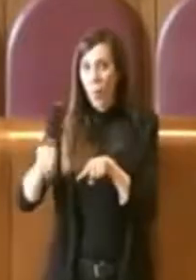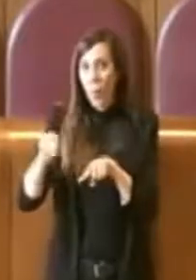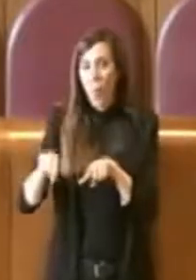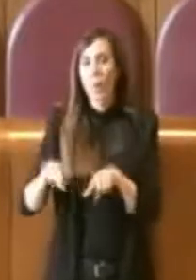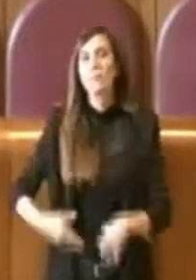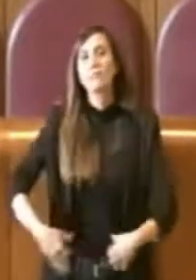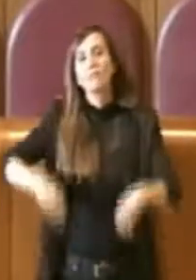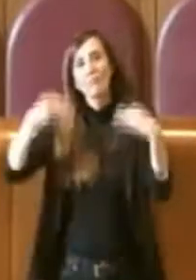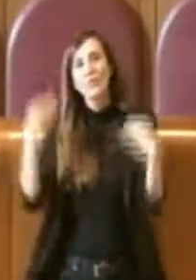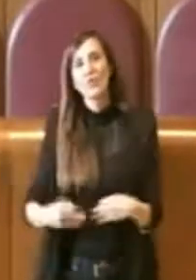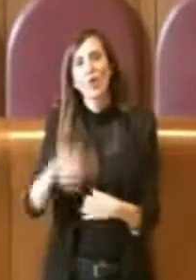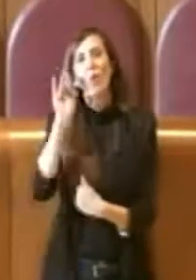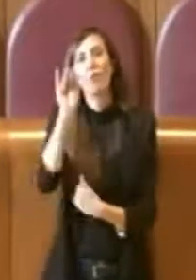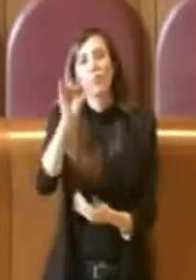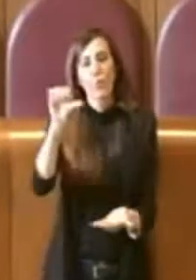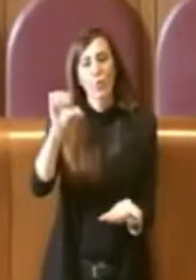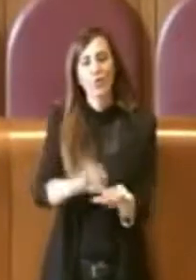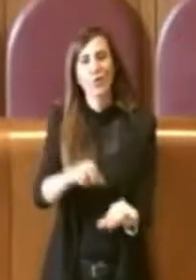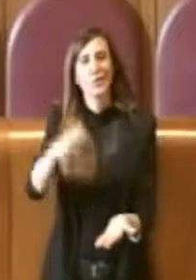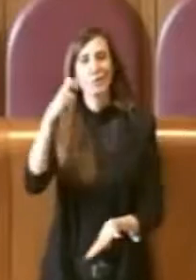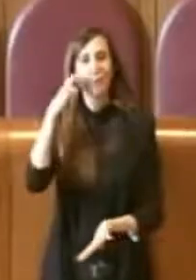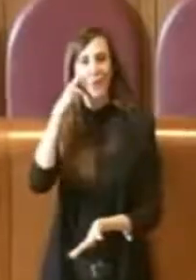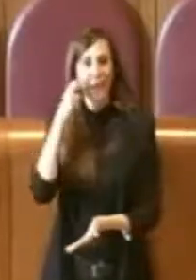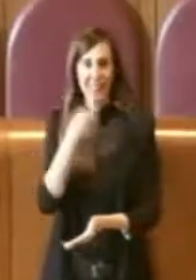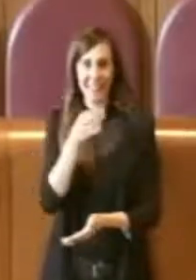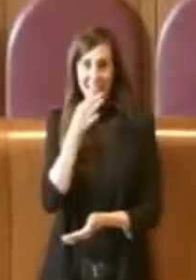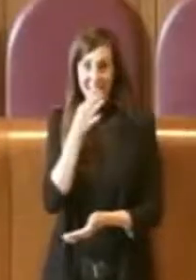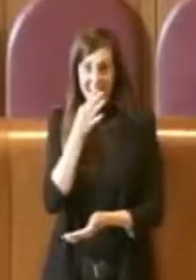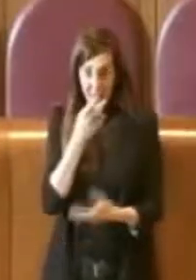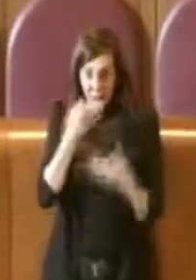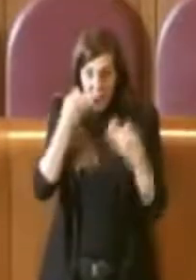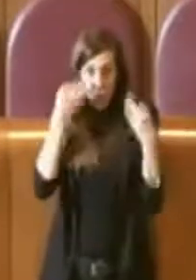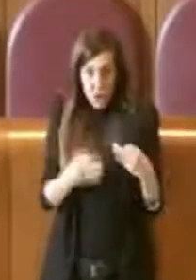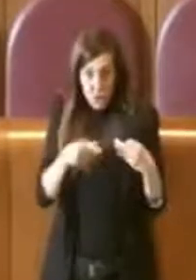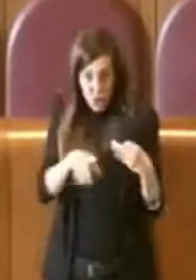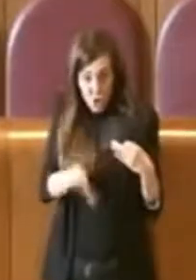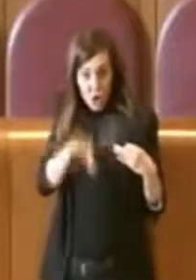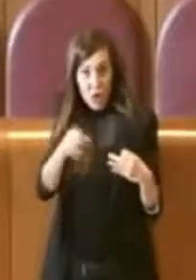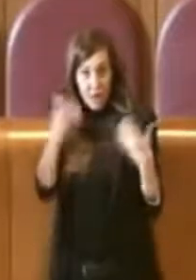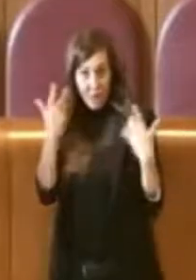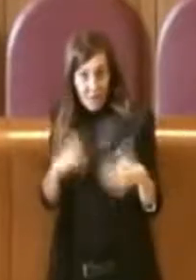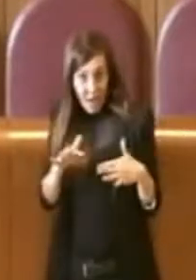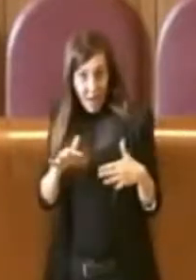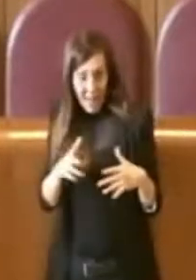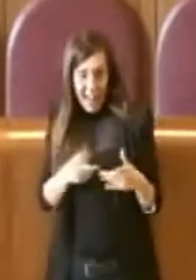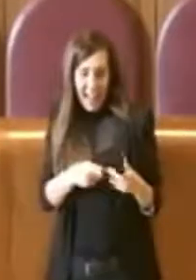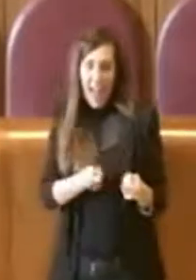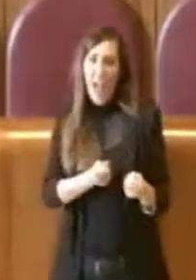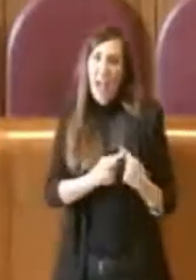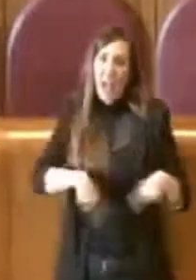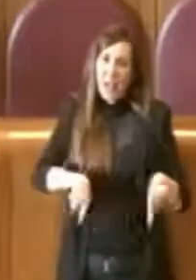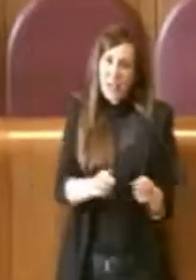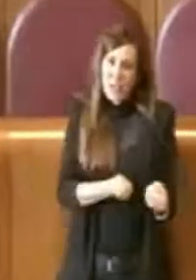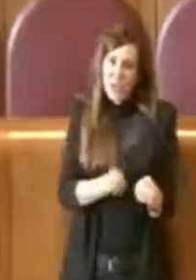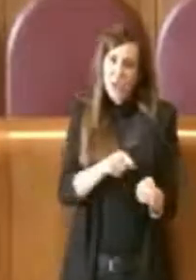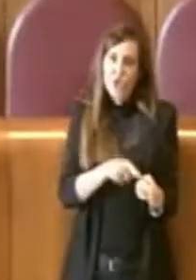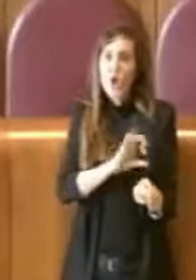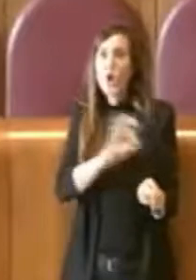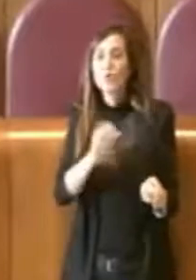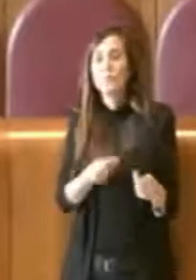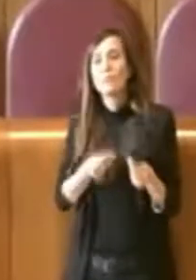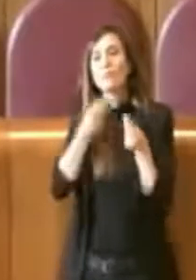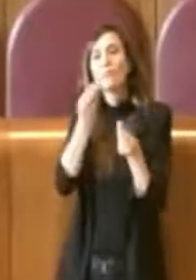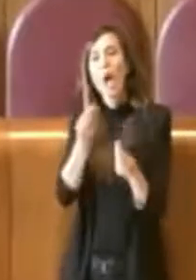Centro Carni, per cui le decisioni non sono state prese, la cabina di regia ha posto sul tavolo solo degli aspetti